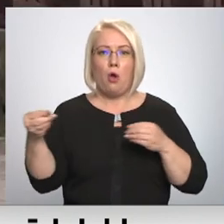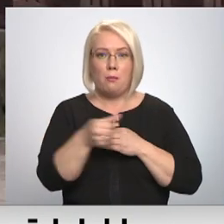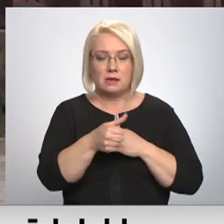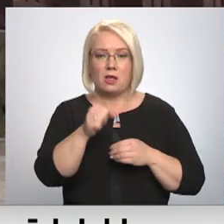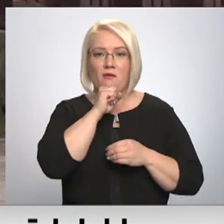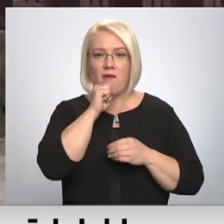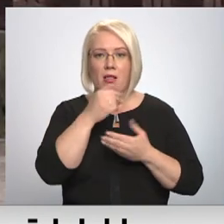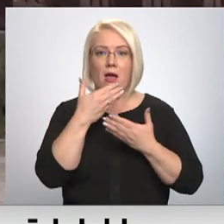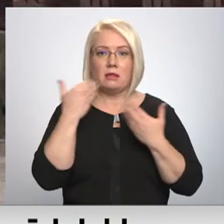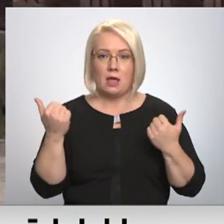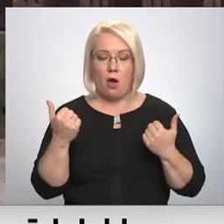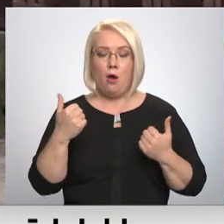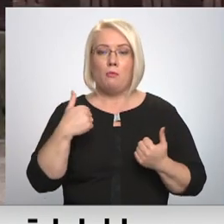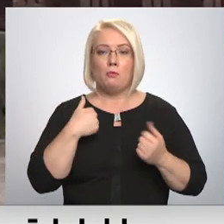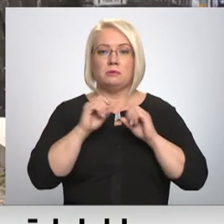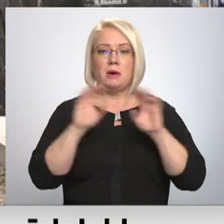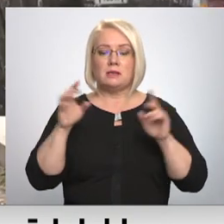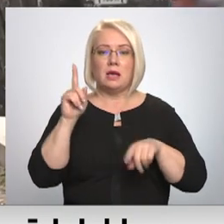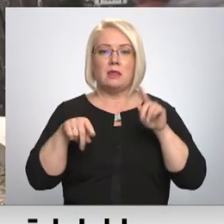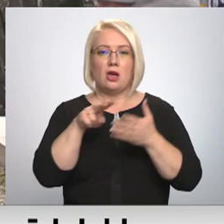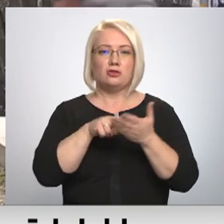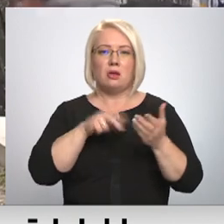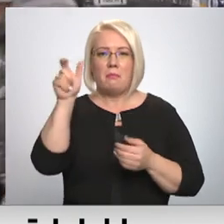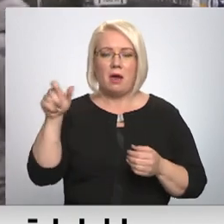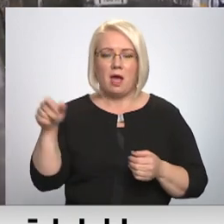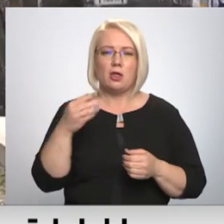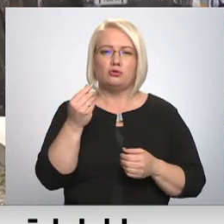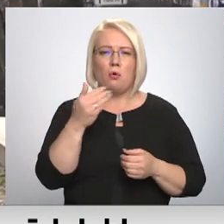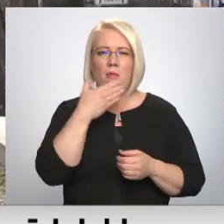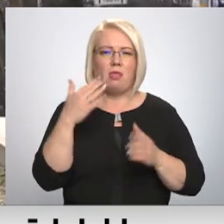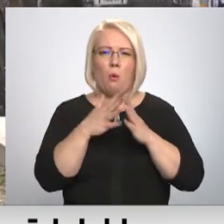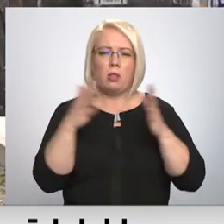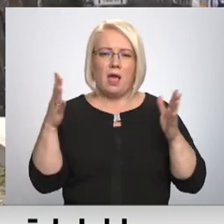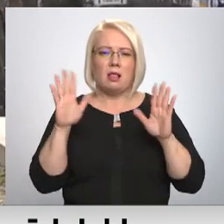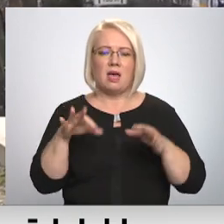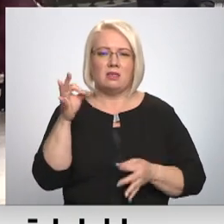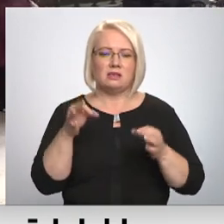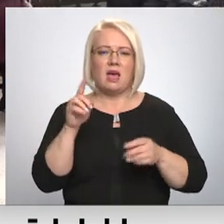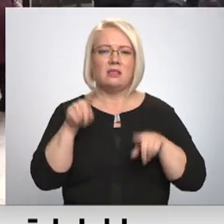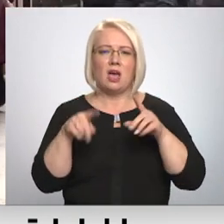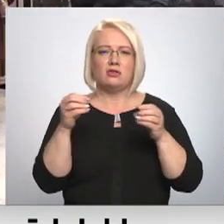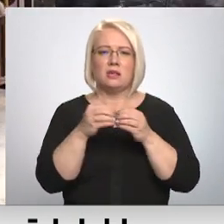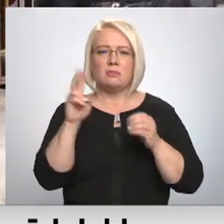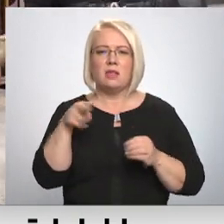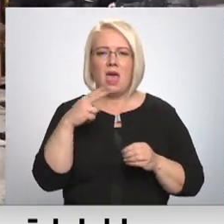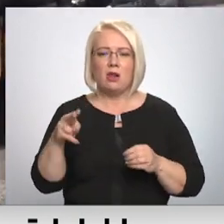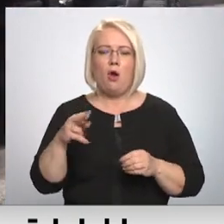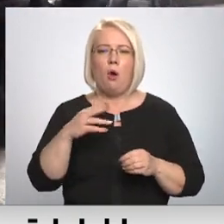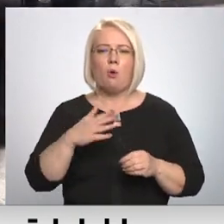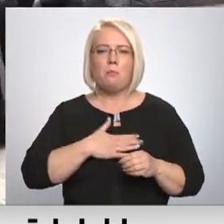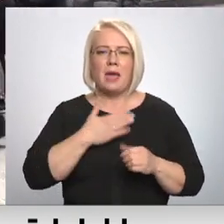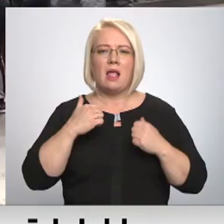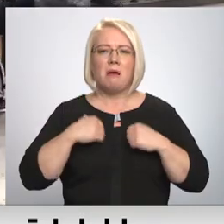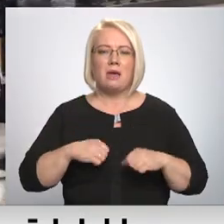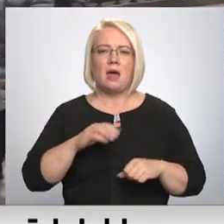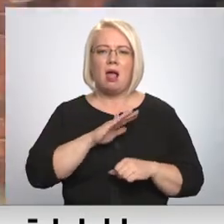Kā mums pastāstīja daži parādnieki, summas nēsot tik lielas, lai tiesātos vien daži desmit eiro, un mīļā miera labad nauda tikšot